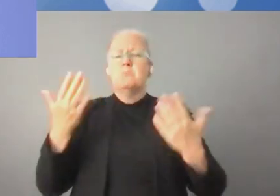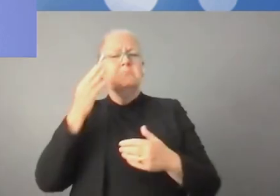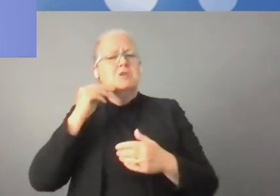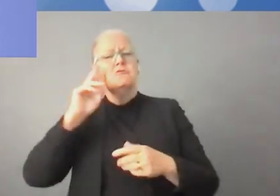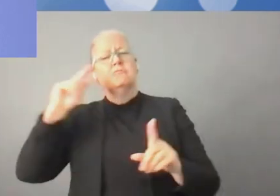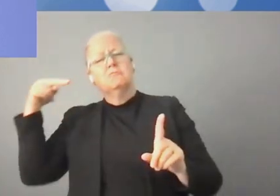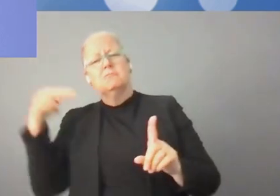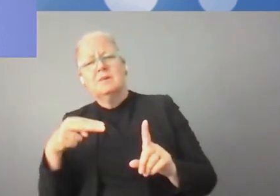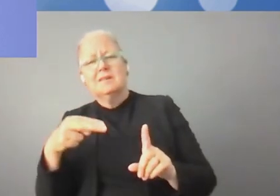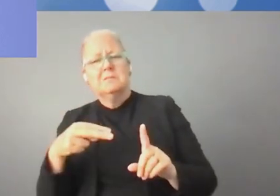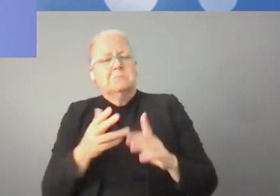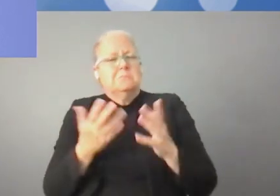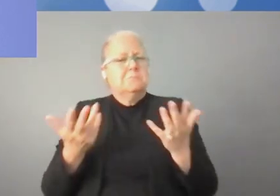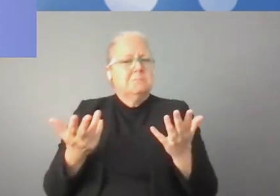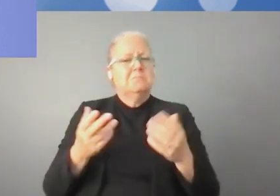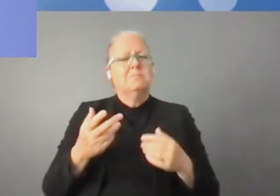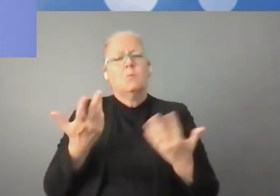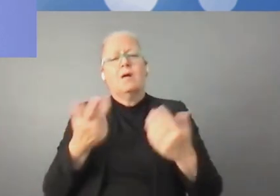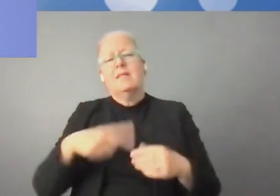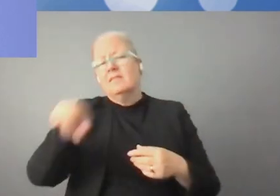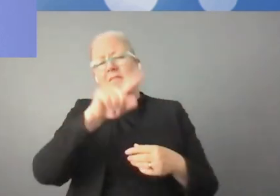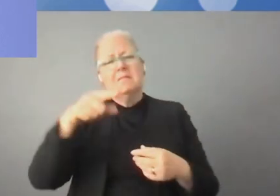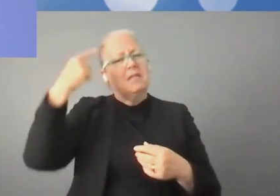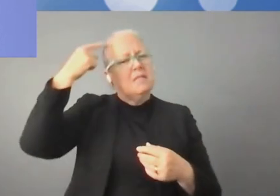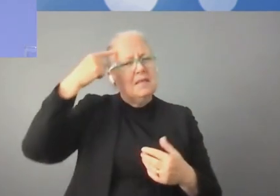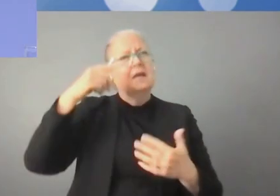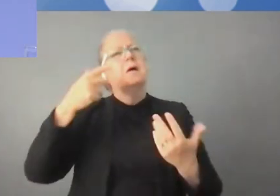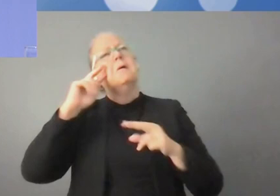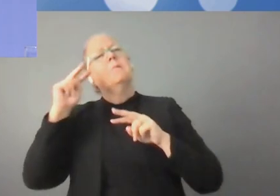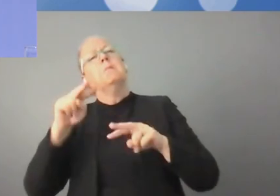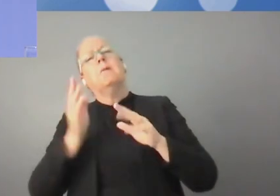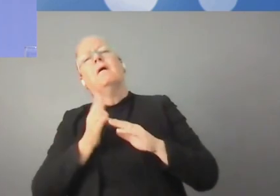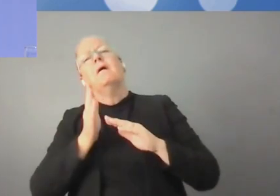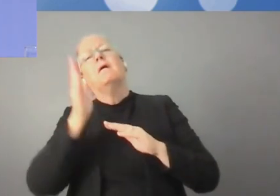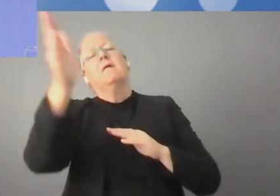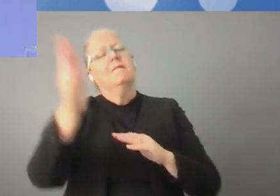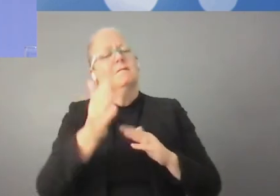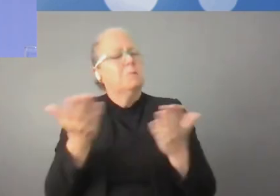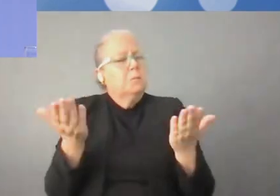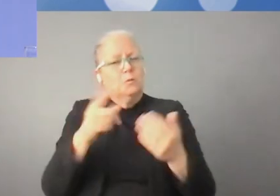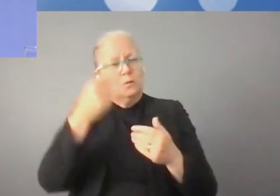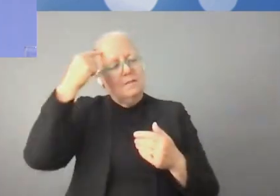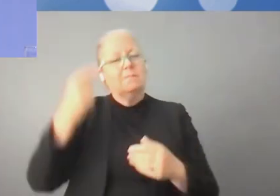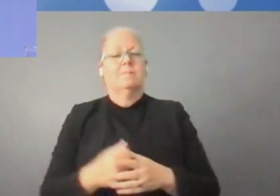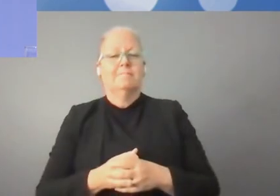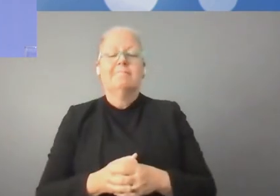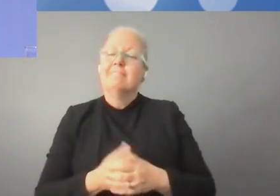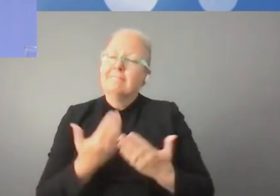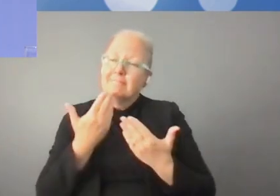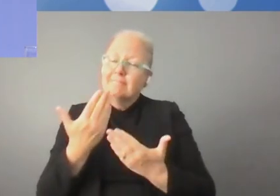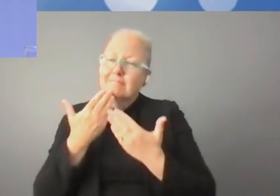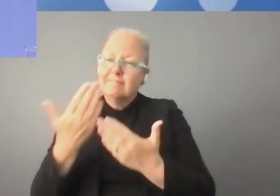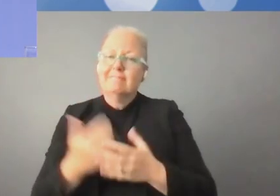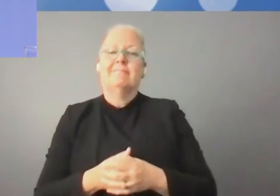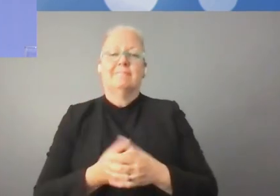coopération avec les entreprises. Donc, c'est un grand plaisir que nous vous écouterons. Je vous suggère de prendre vos devices,